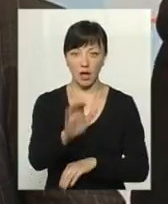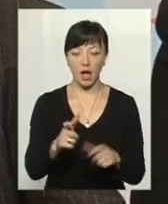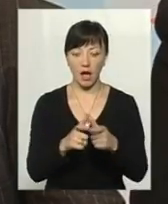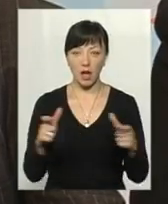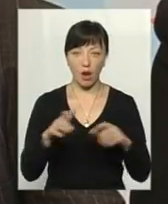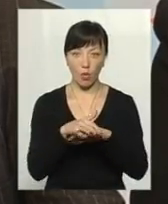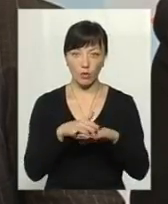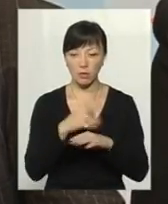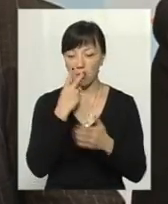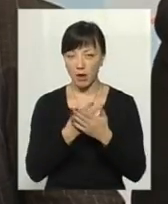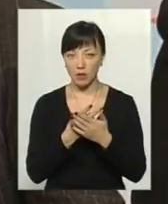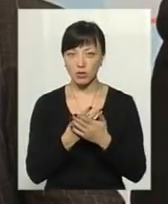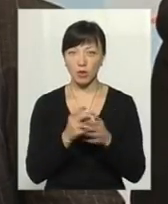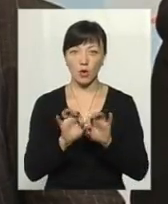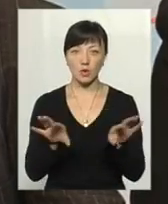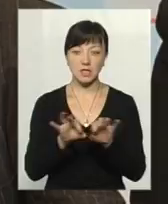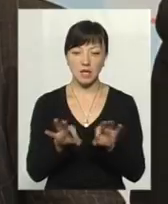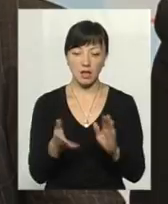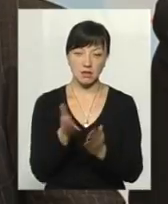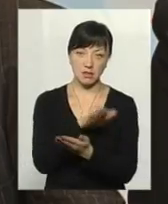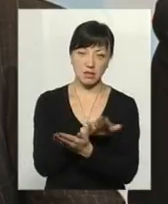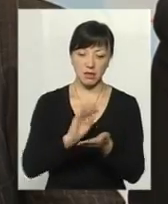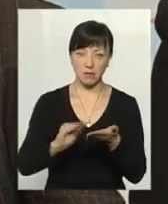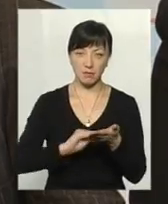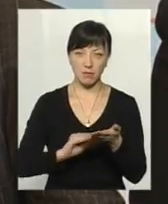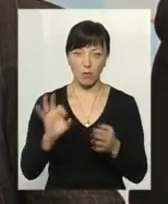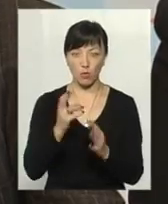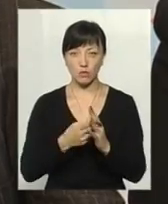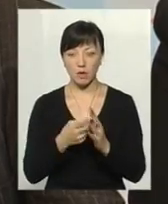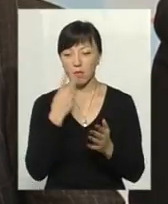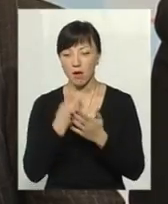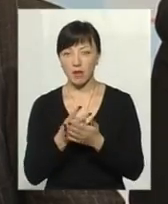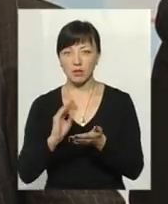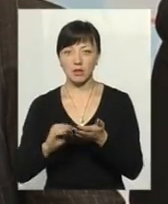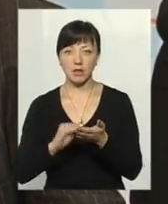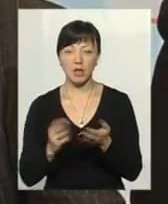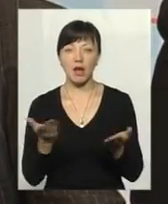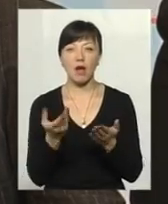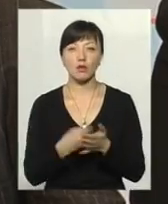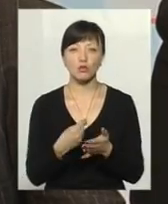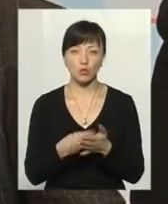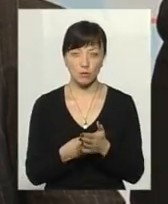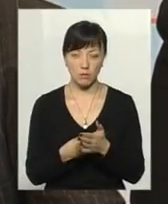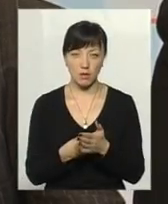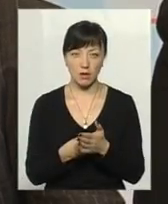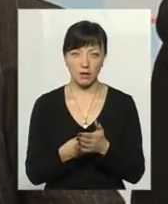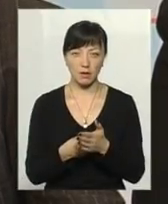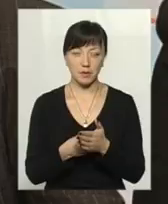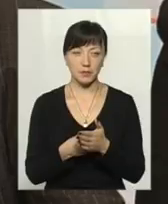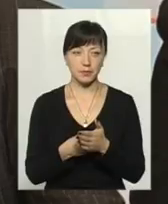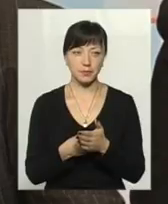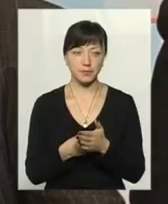наших рахунках бачать роз'яснення по субсидіям. Вони бачать в рахунках, яка сума приходить